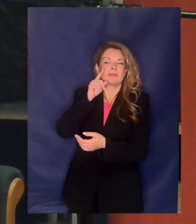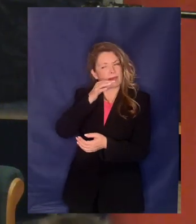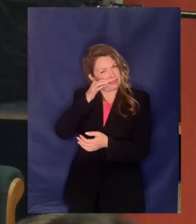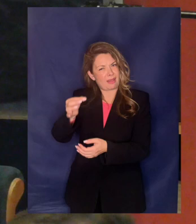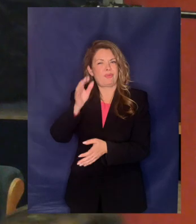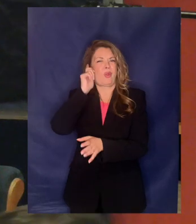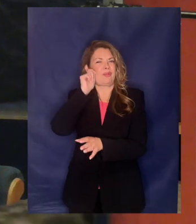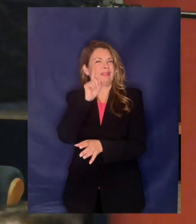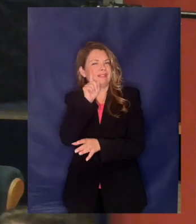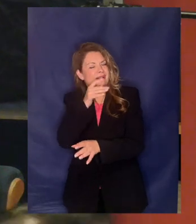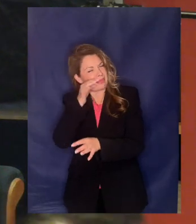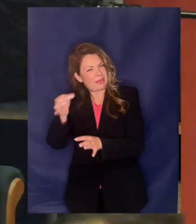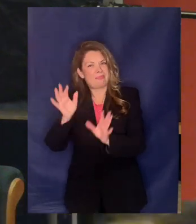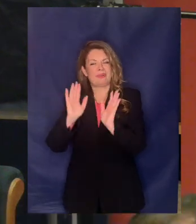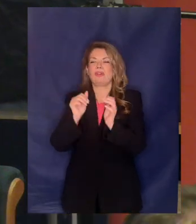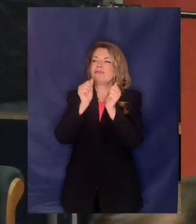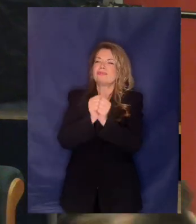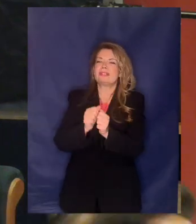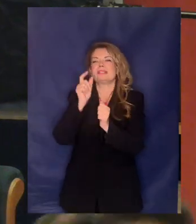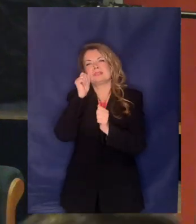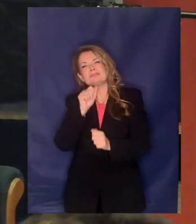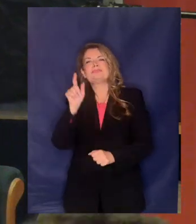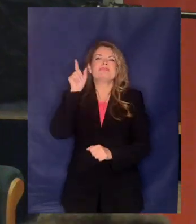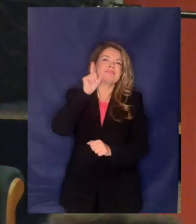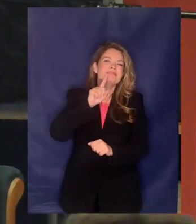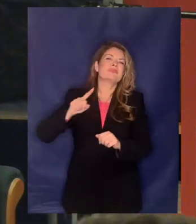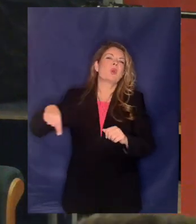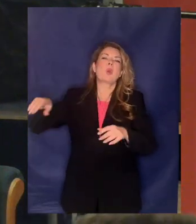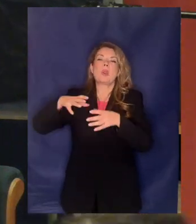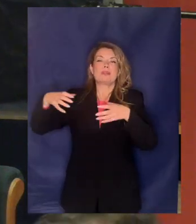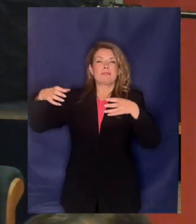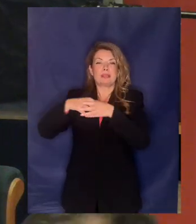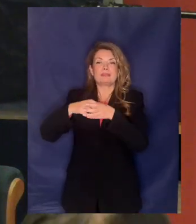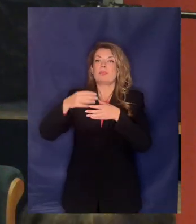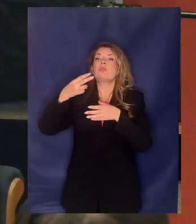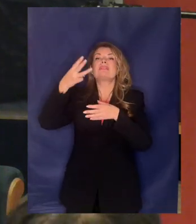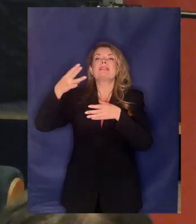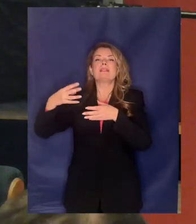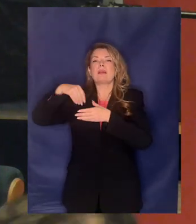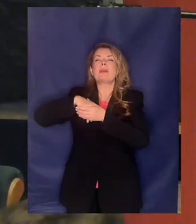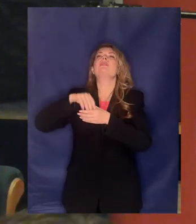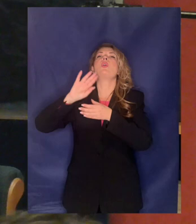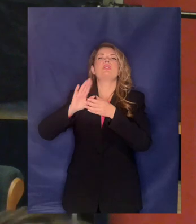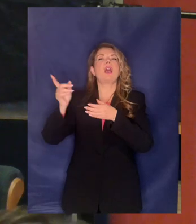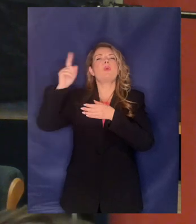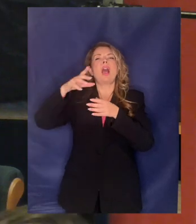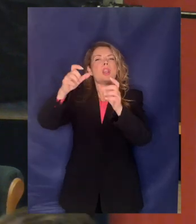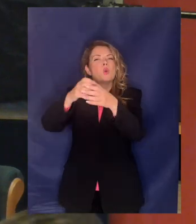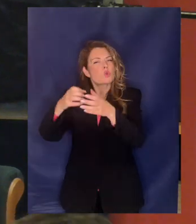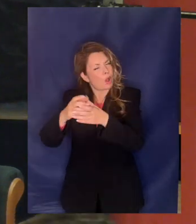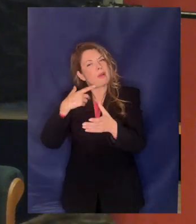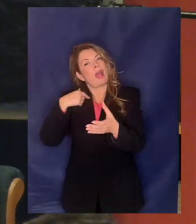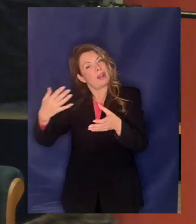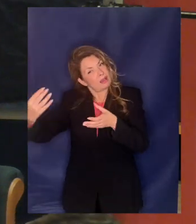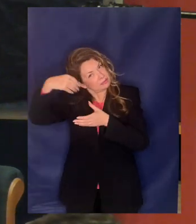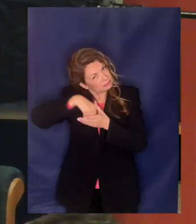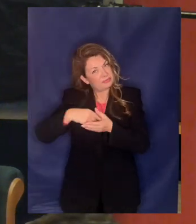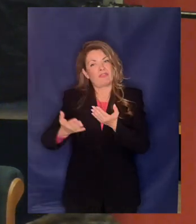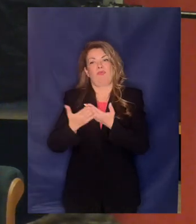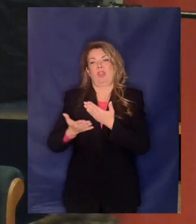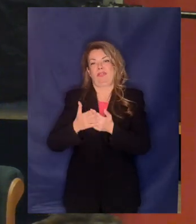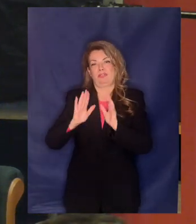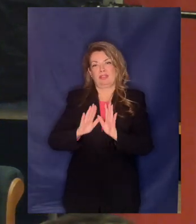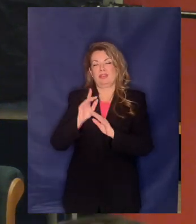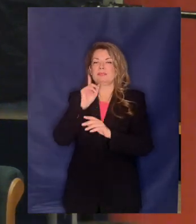πω και γυναίκα και συντρόφους και συντρόφισσες που δεν ανήκουν στον πολιτικό μας χώρο όπως η Μέρη